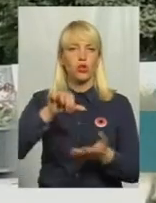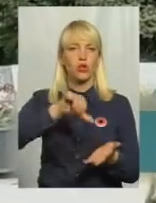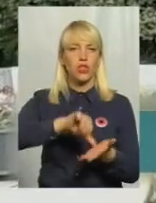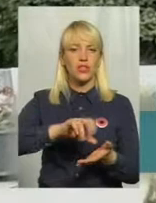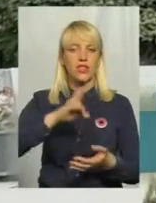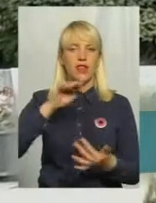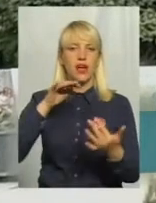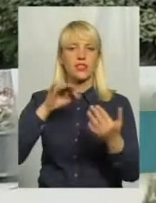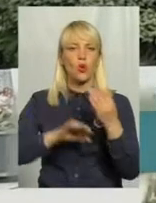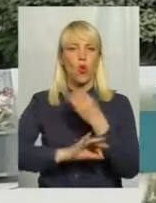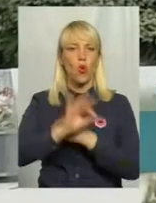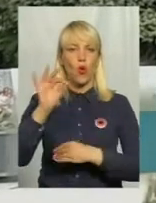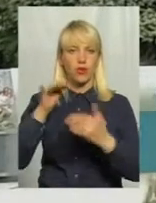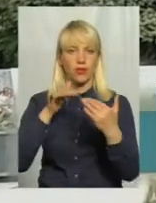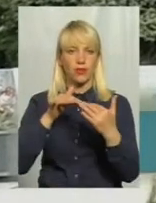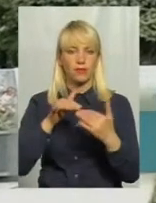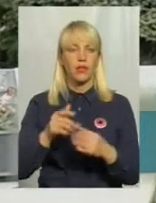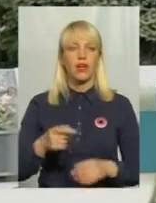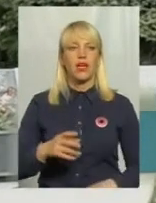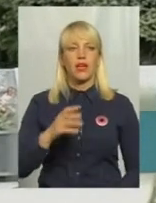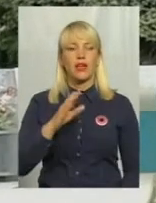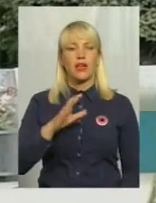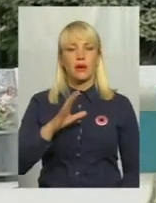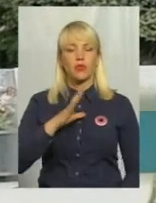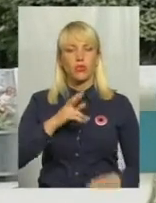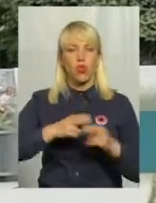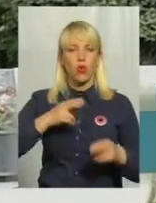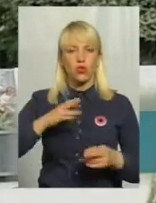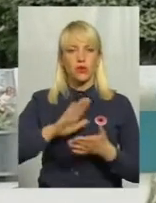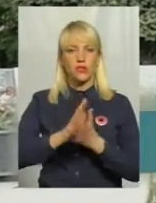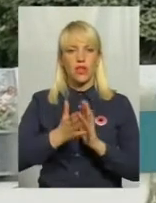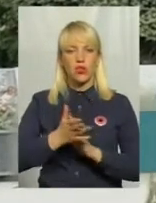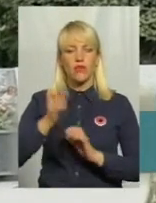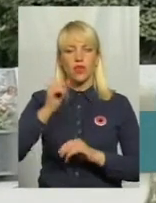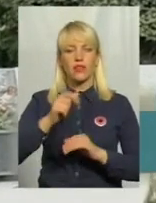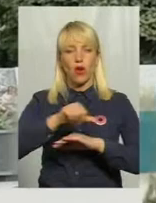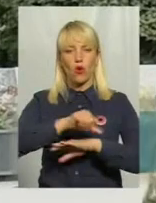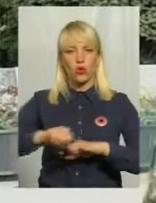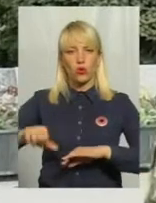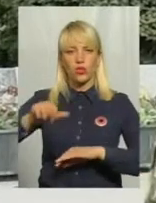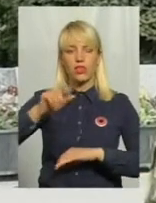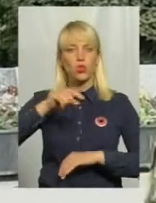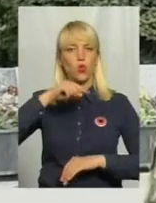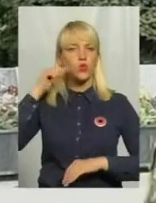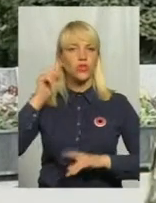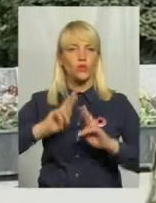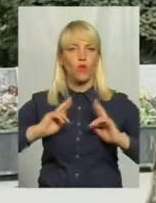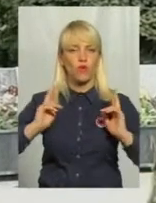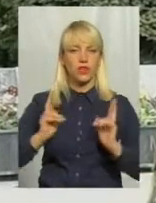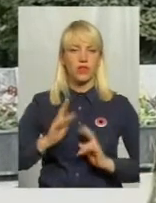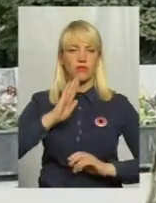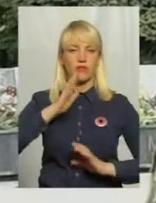року загострилася обстановка на державному кордоні з Російською Федерацією. І наш